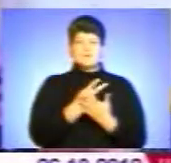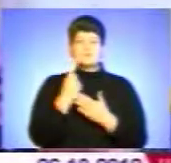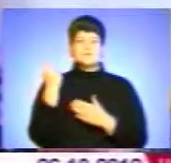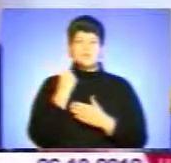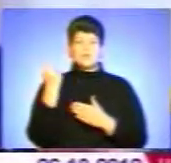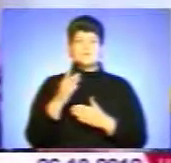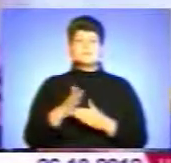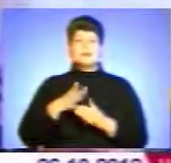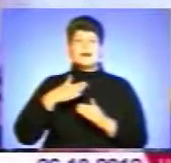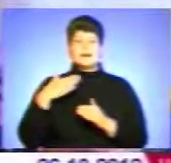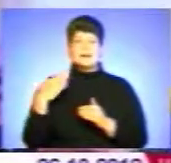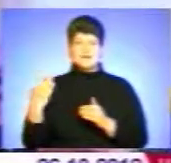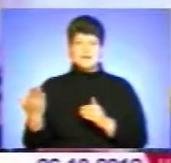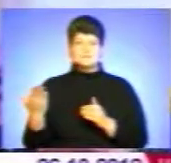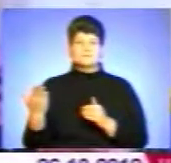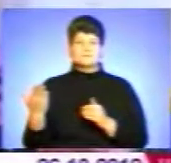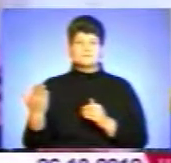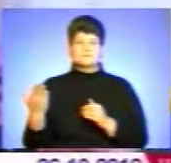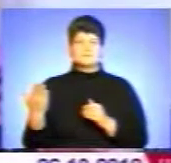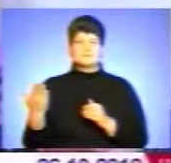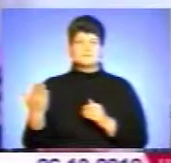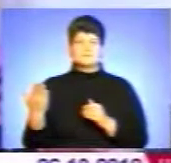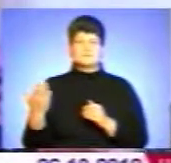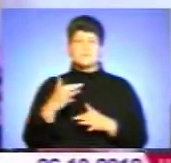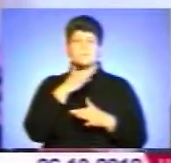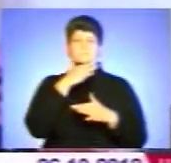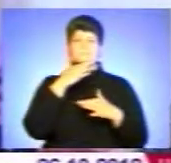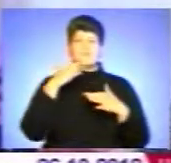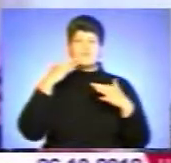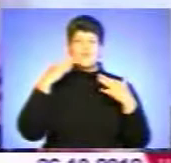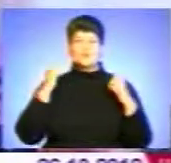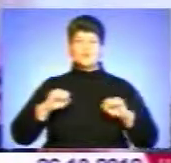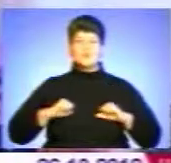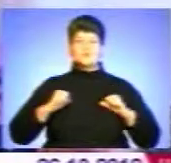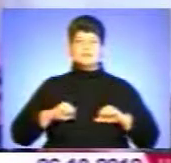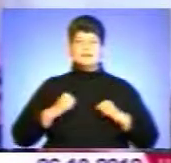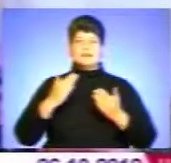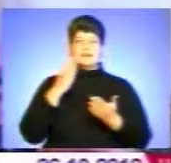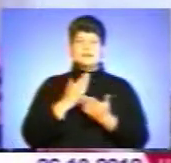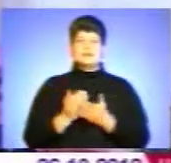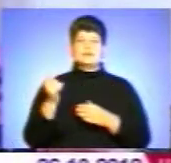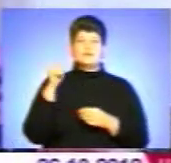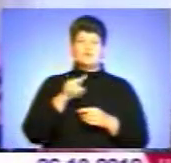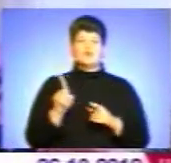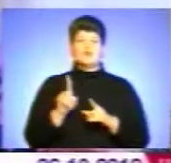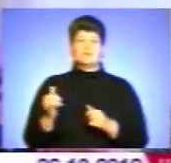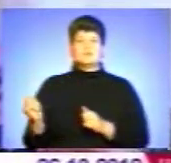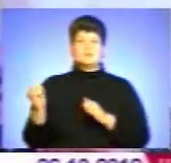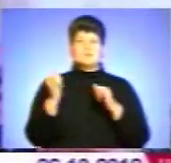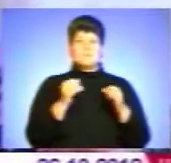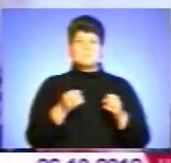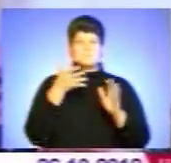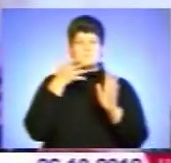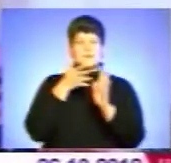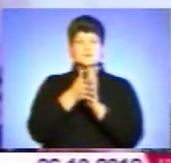сторони багато усилий є для того, щоб обезпечити прозрачний